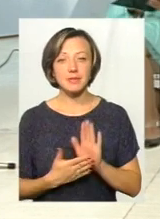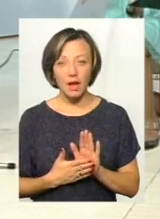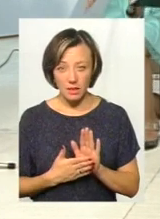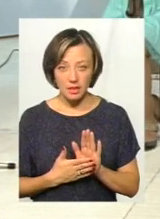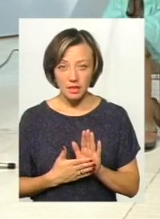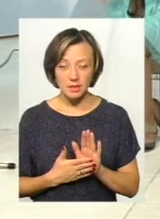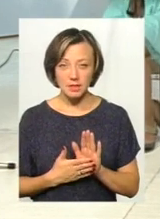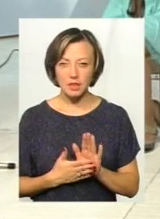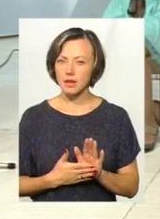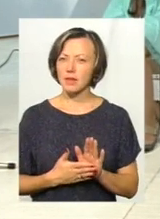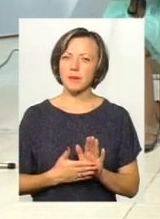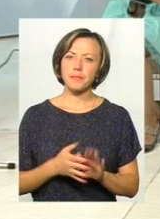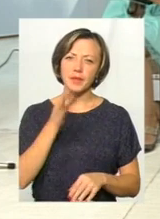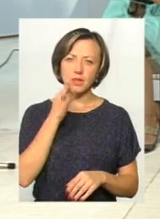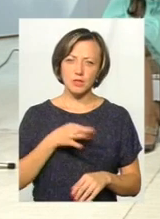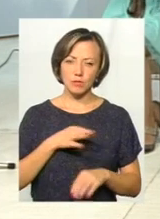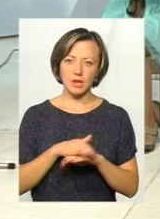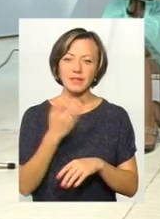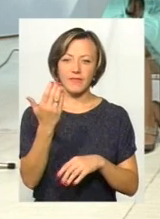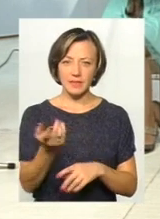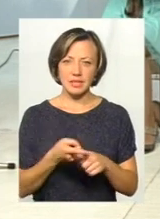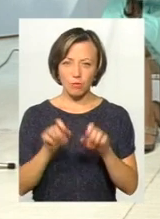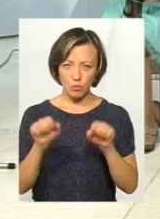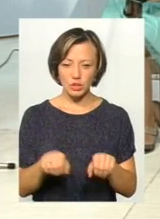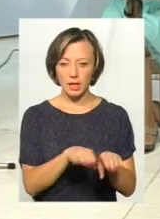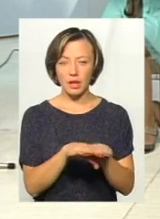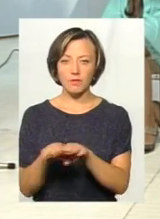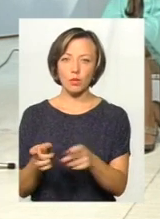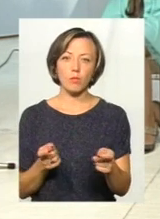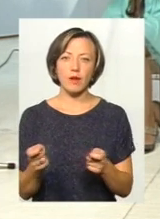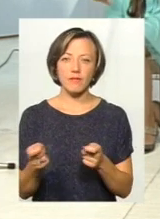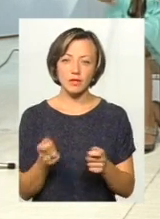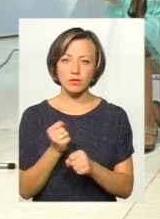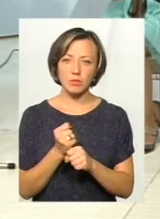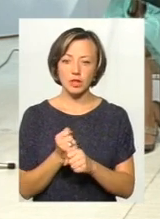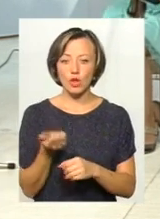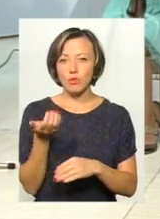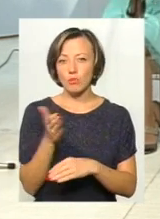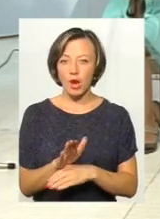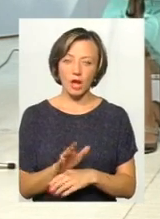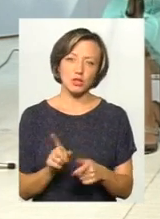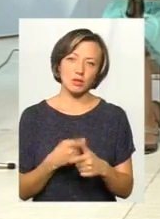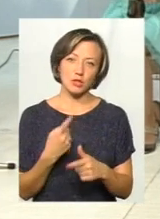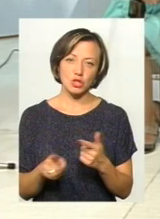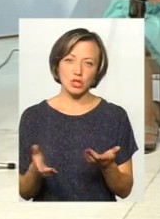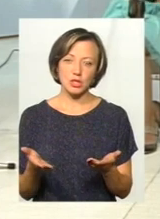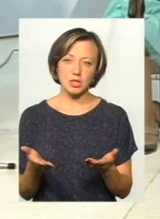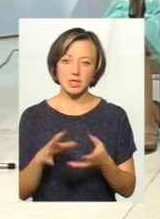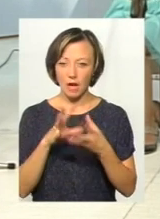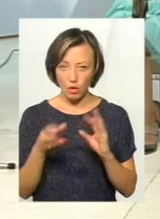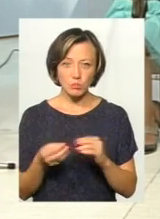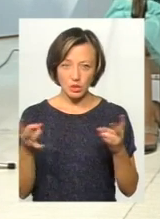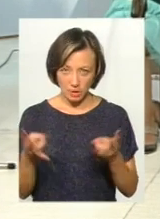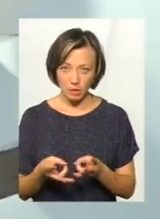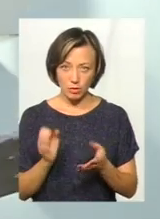власне, взяти салон в меєстраторію. Скажіть, можете на рівні управління, чи розпорядженням, чи взагалом, чи